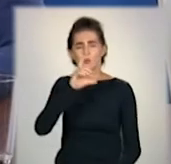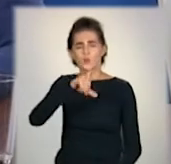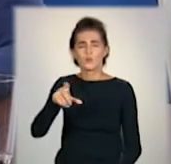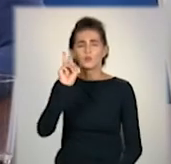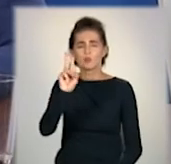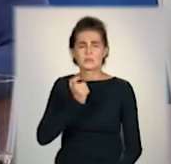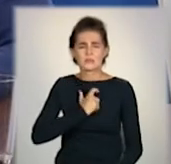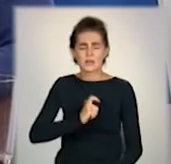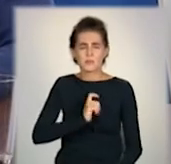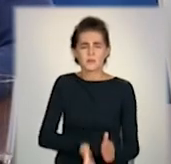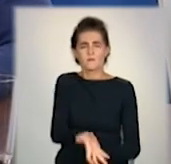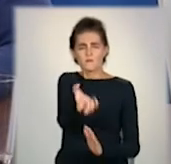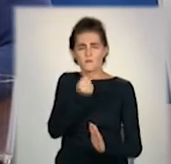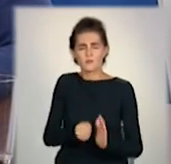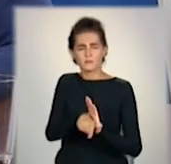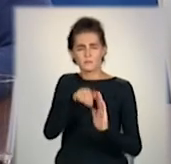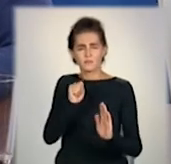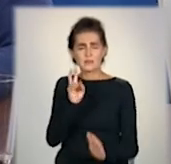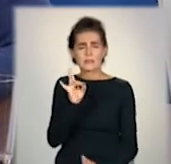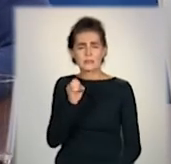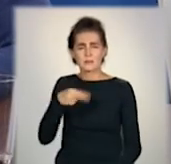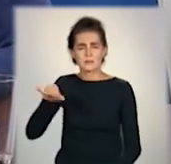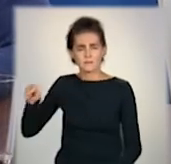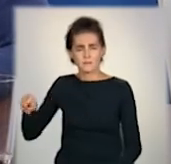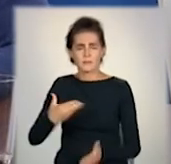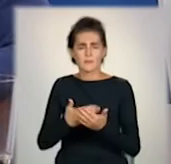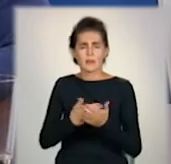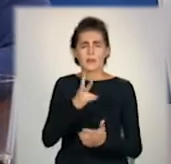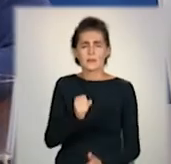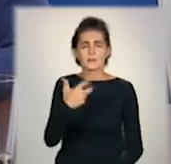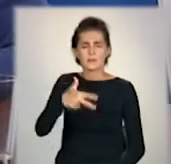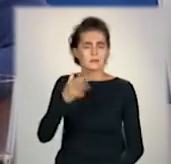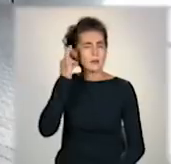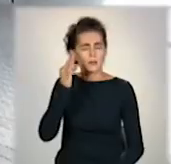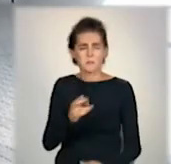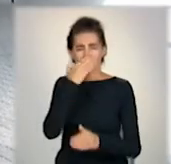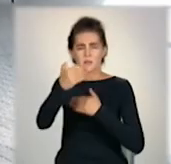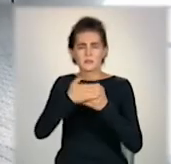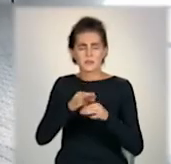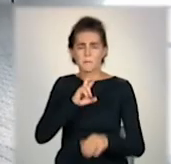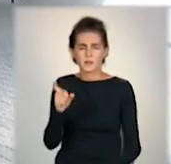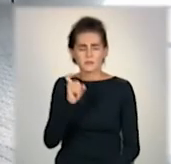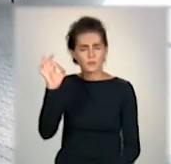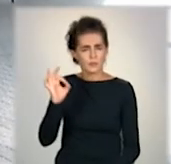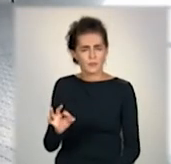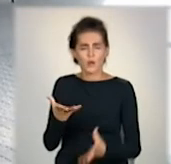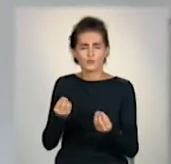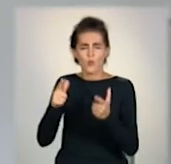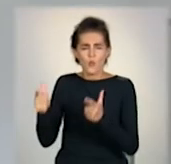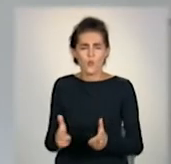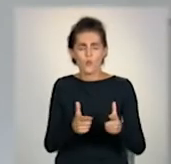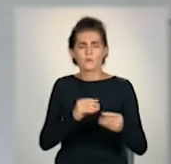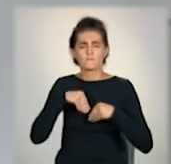хто собі дозволити, взяти позику. Але ця позика на 30 років практично без відсотків. Також нині готують міжнародну